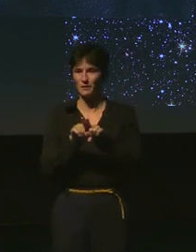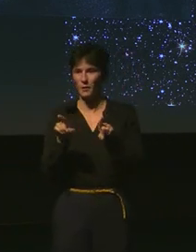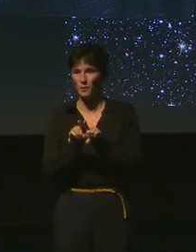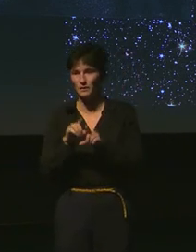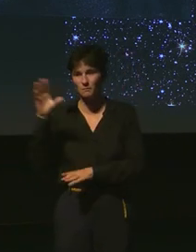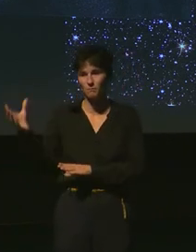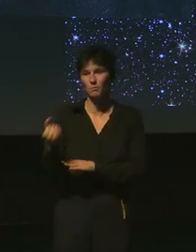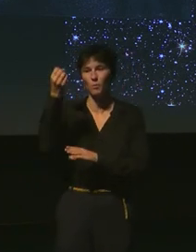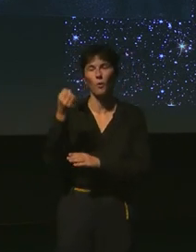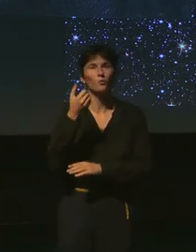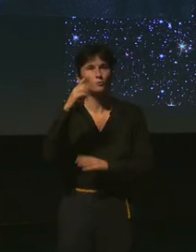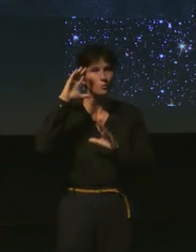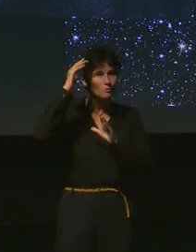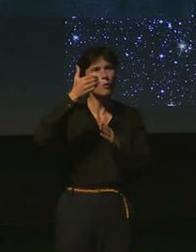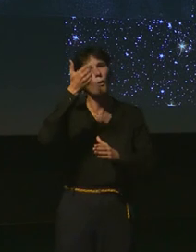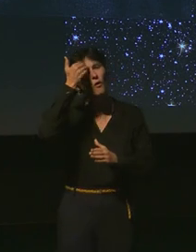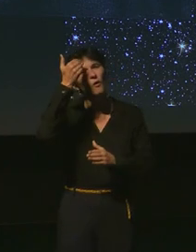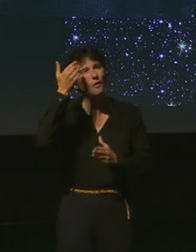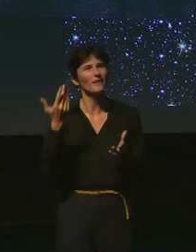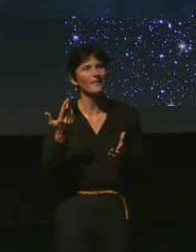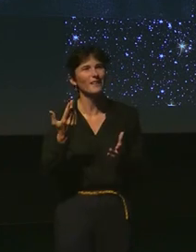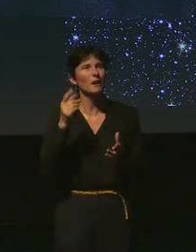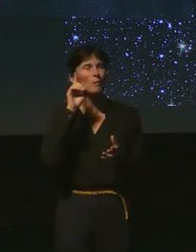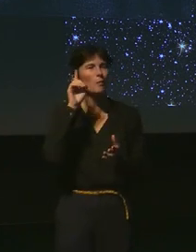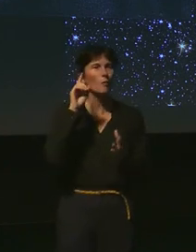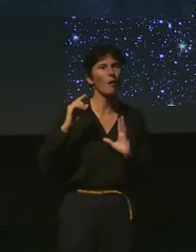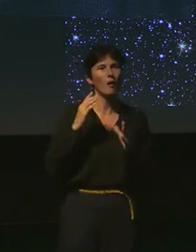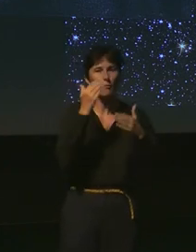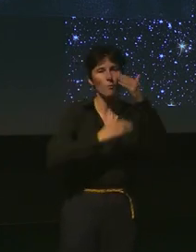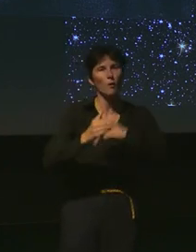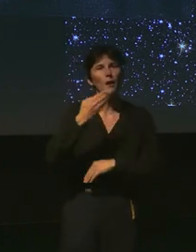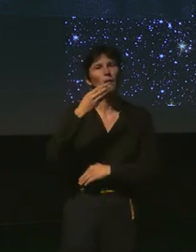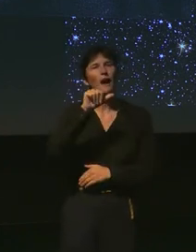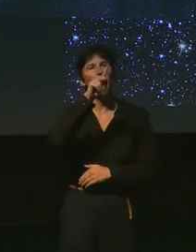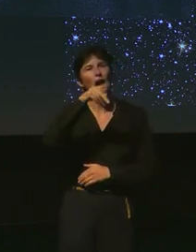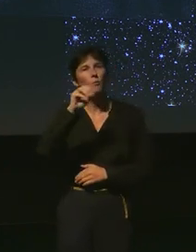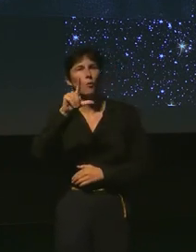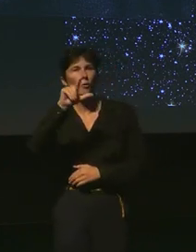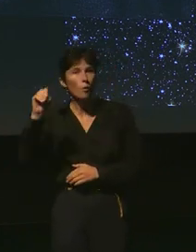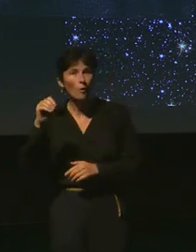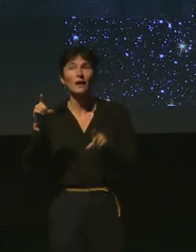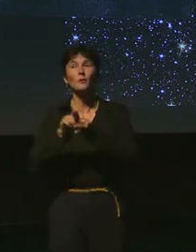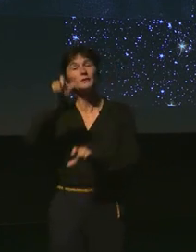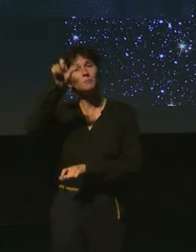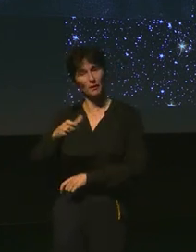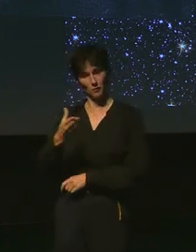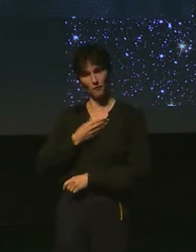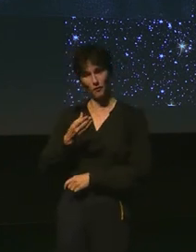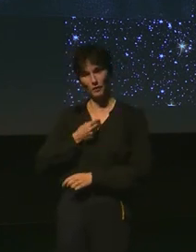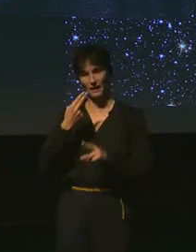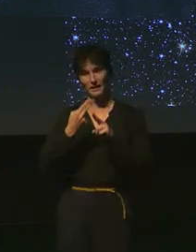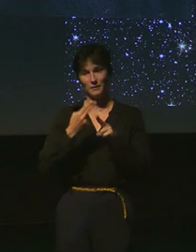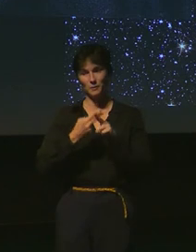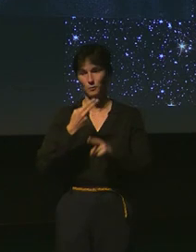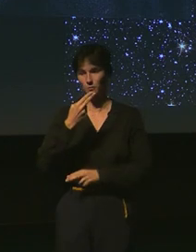Baitalcoïs qu'on connaissait bien au programme Apollo où on fait lancer ses héros et puis il y un conseil dans l'histoire qui s'appelle Michel